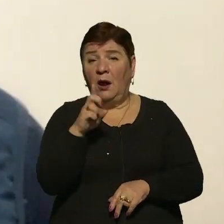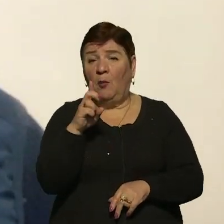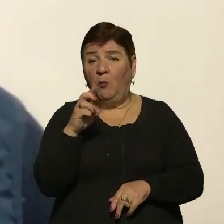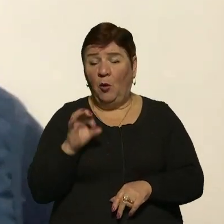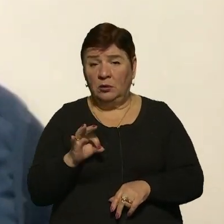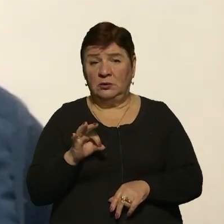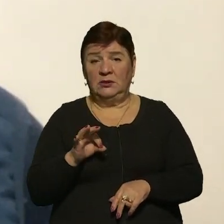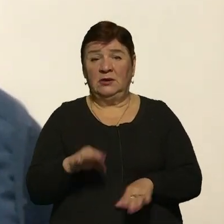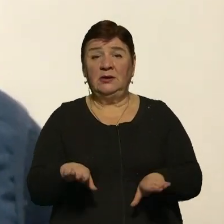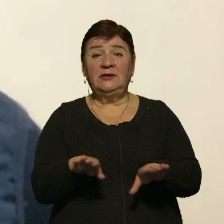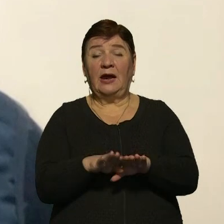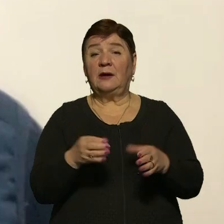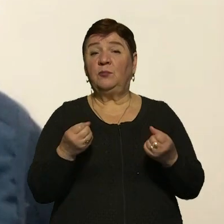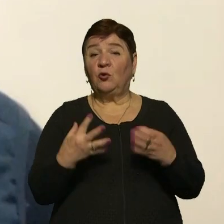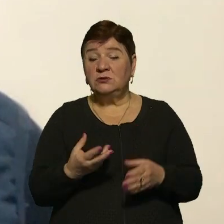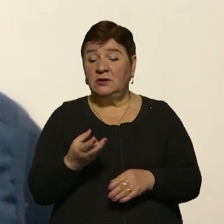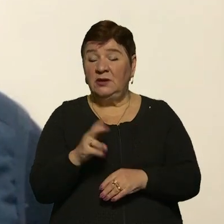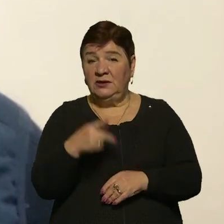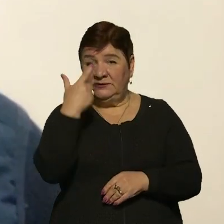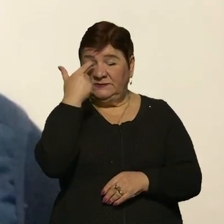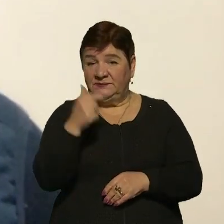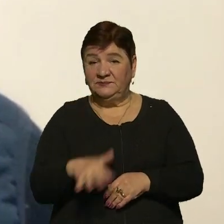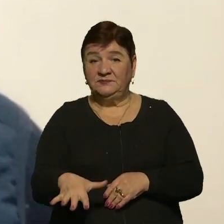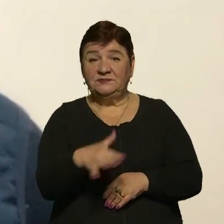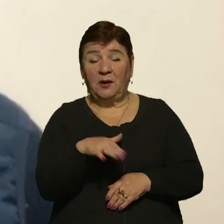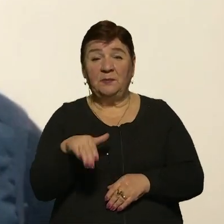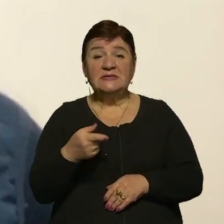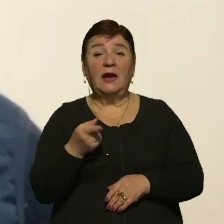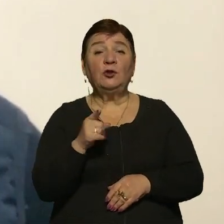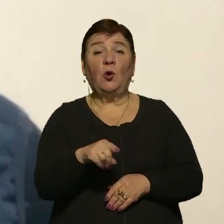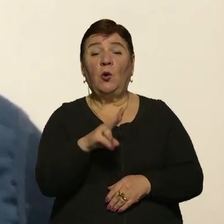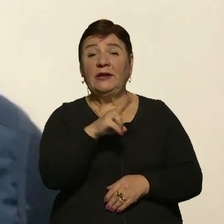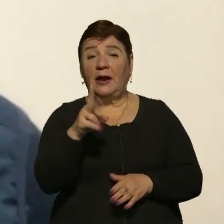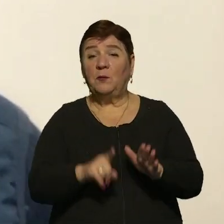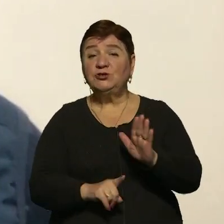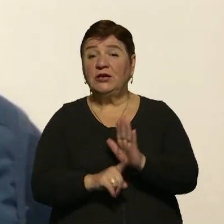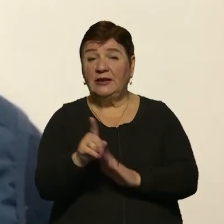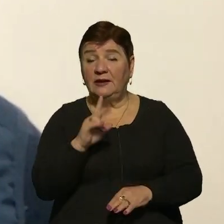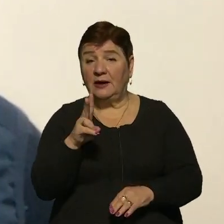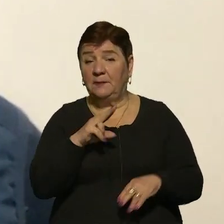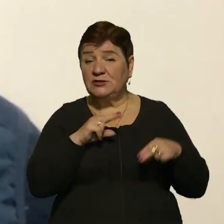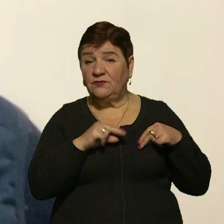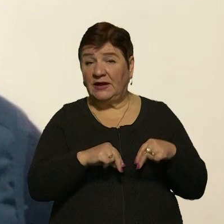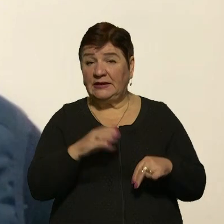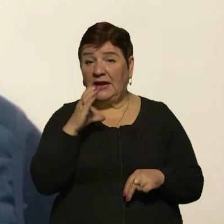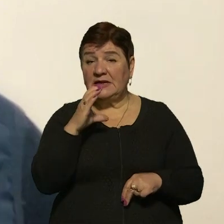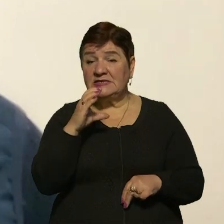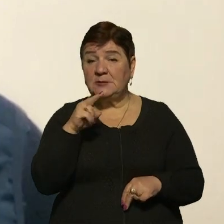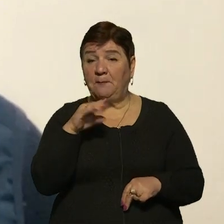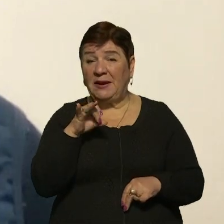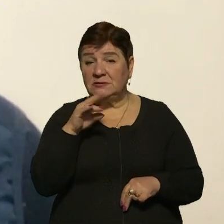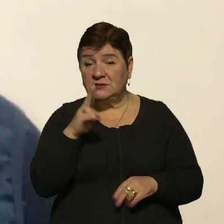так просто зайти в інформаційне поле, особливо після того, як почали, як я вже сказав, працювати і спецслужби, і